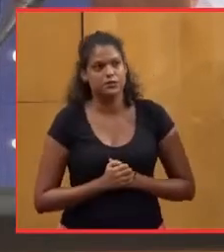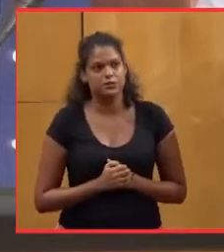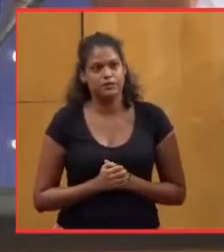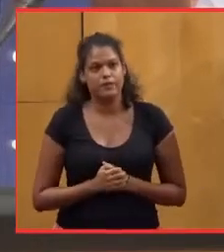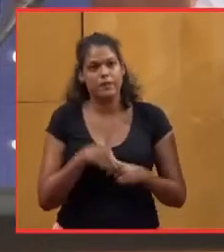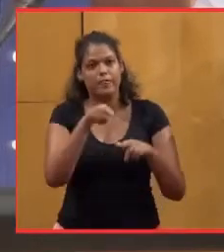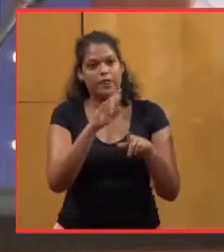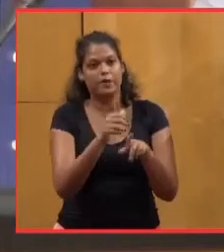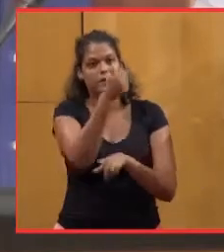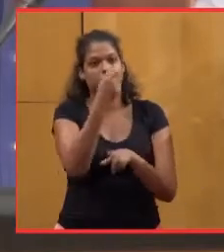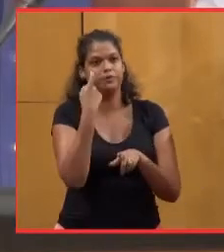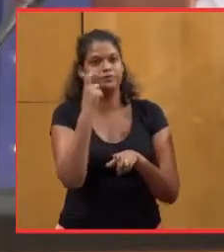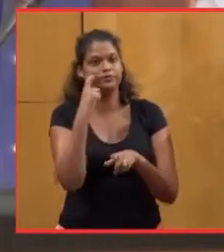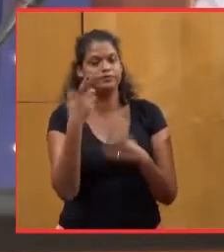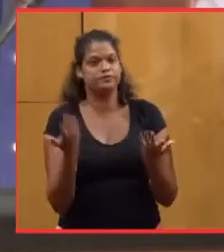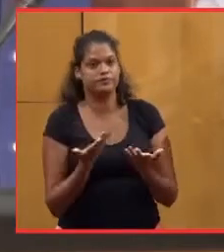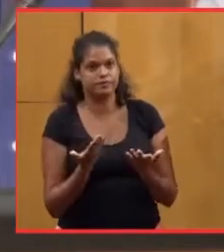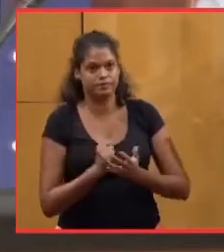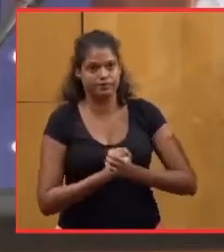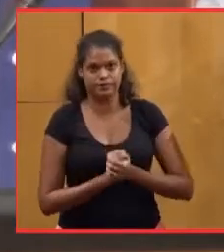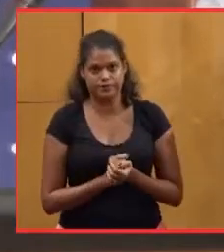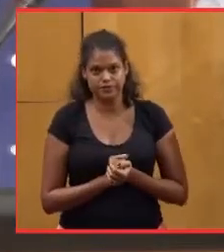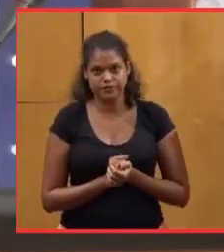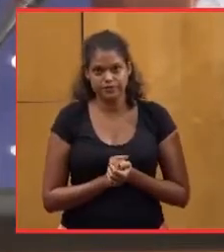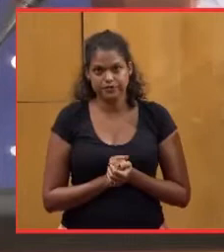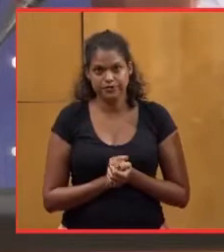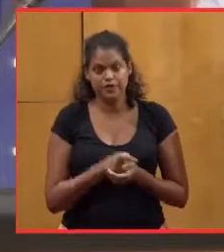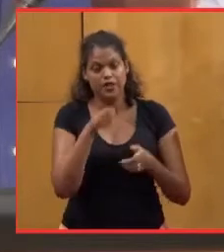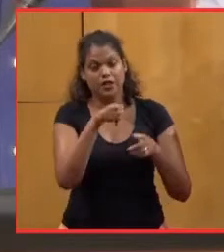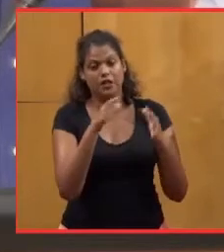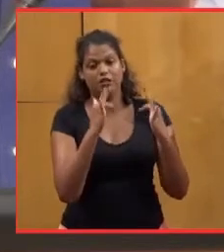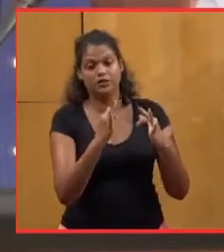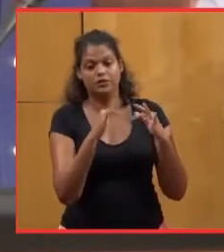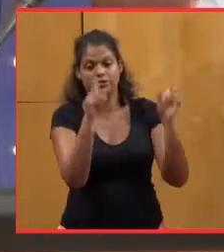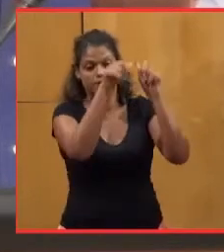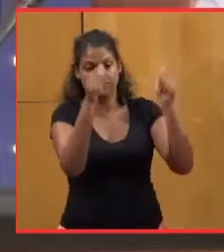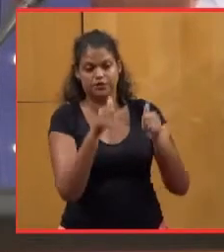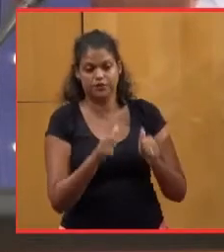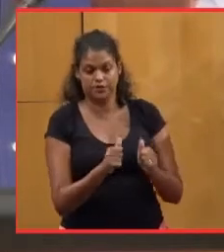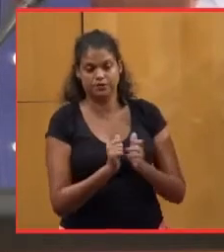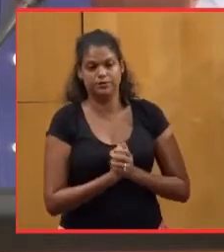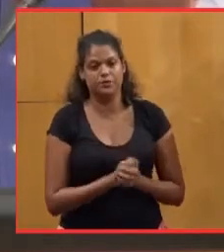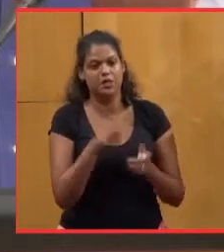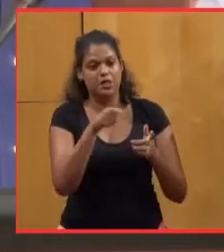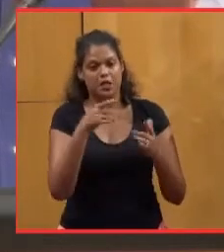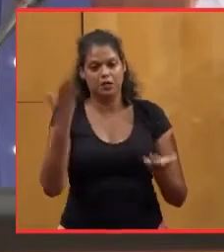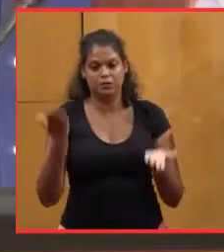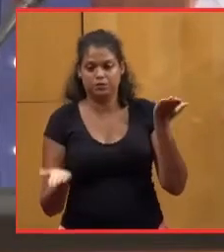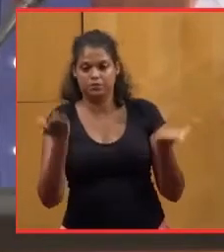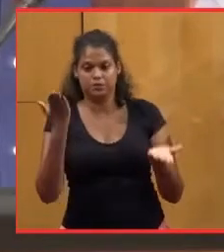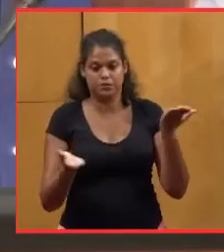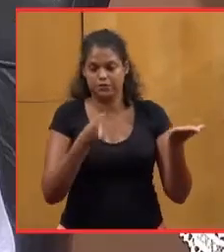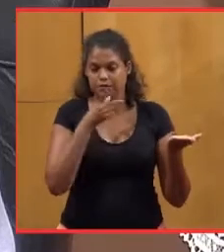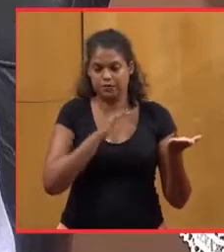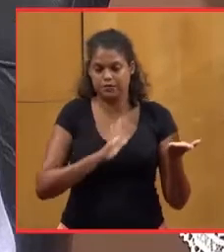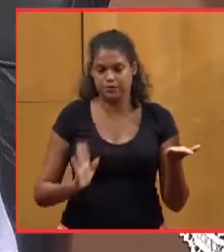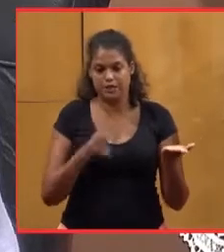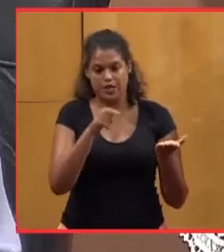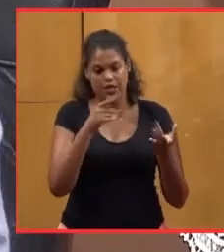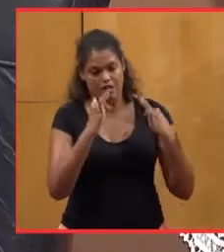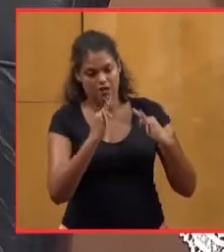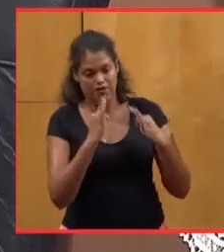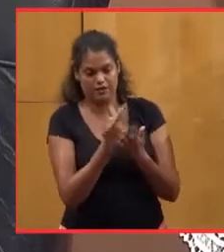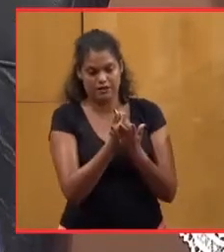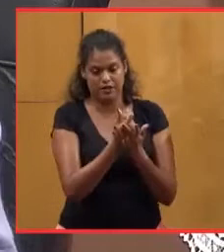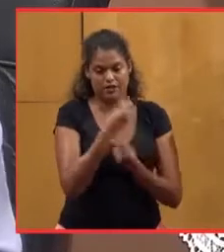Le premier constat qui peut être fait sur la forme, c'est qu'il n'y a aucune comparaison possible ni en matière financière